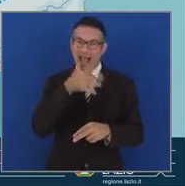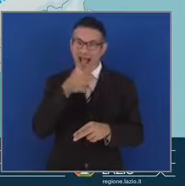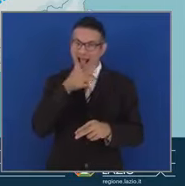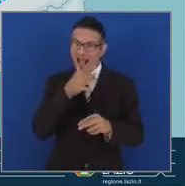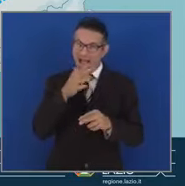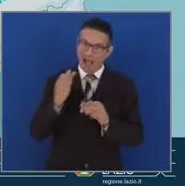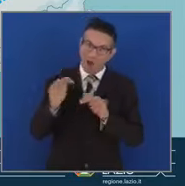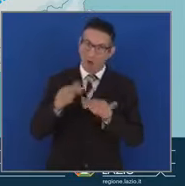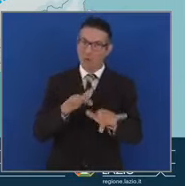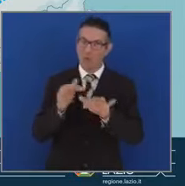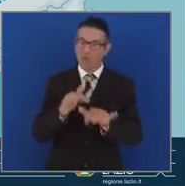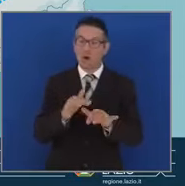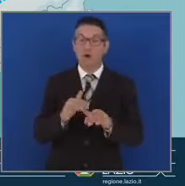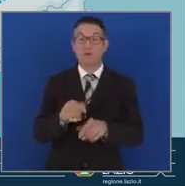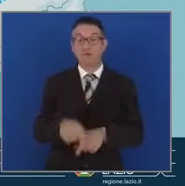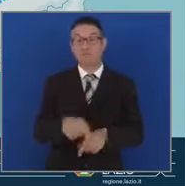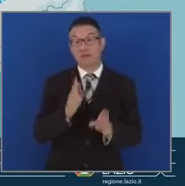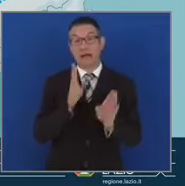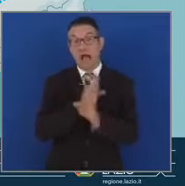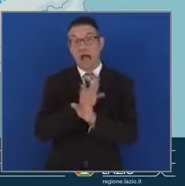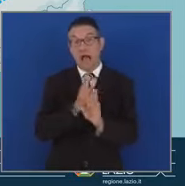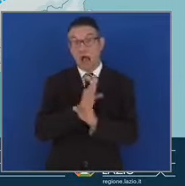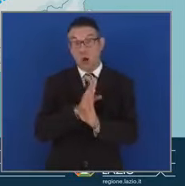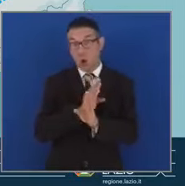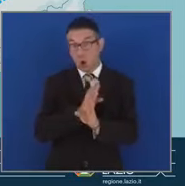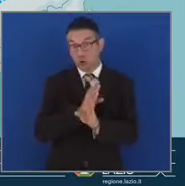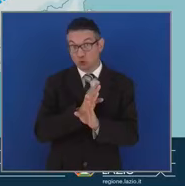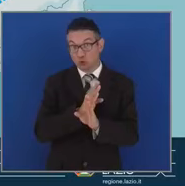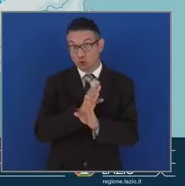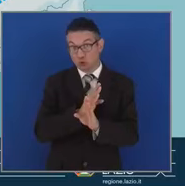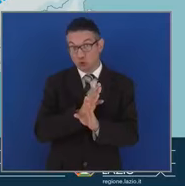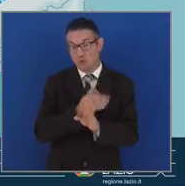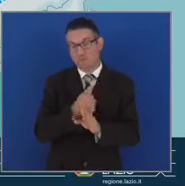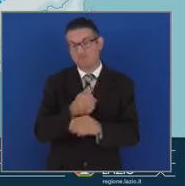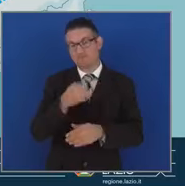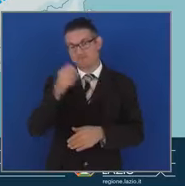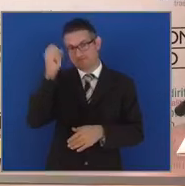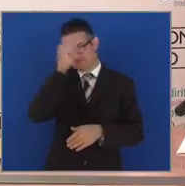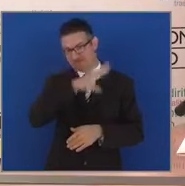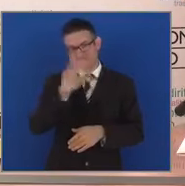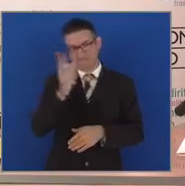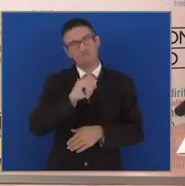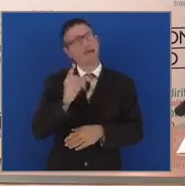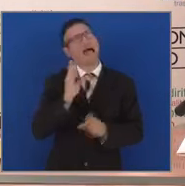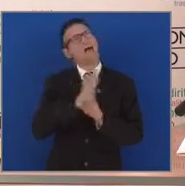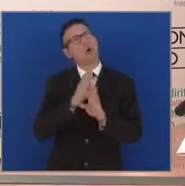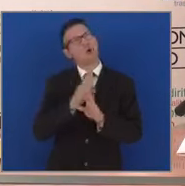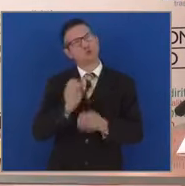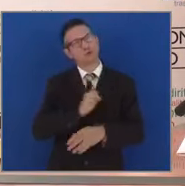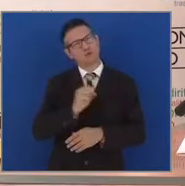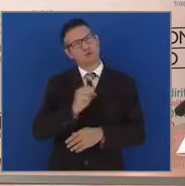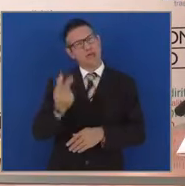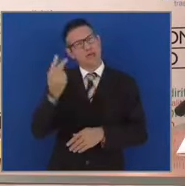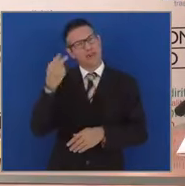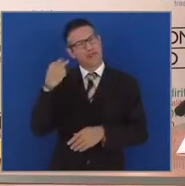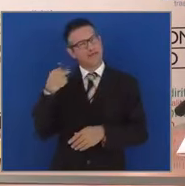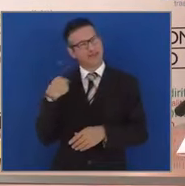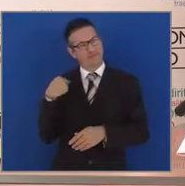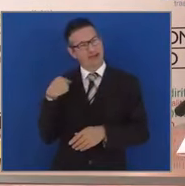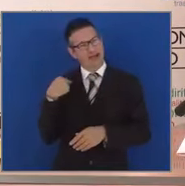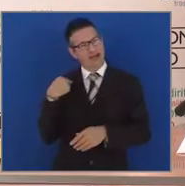quasi agosto, io non dimentico l'agosto credo di due anni fa quando mi